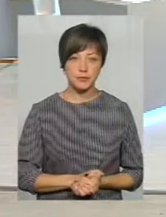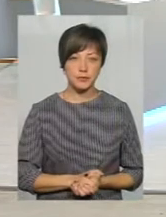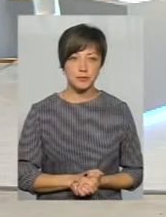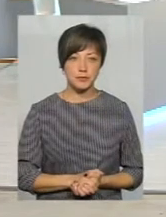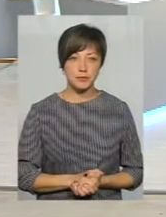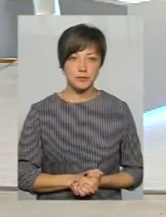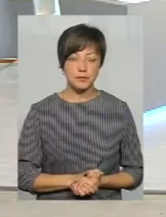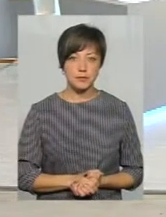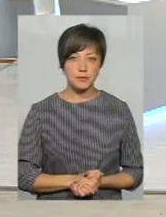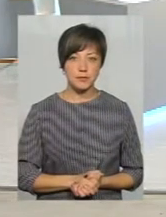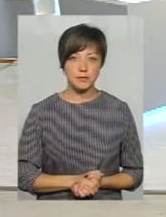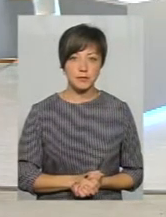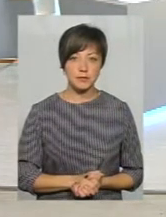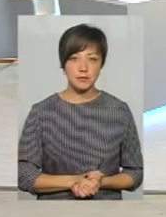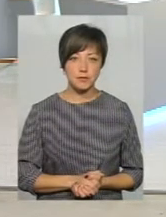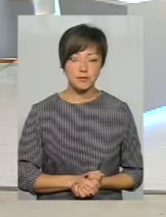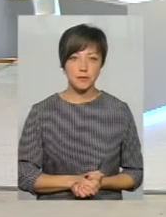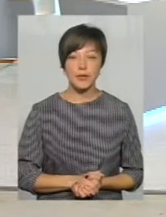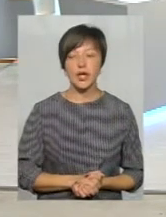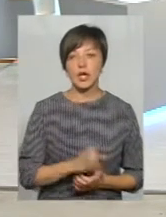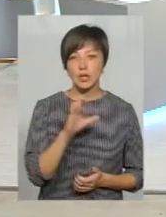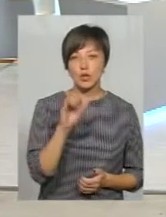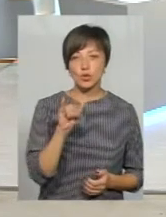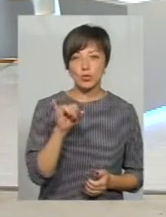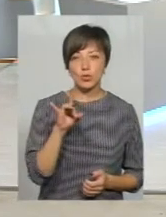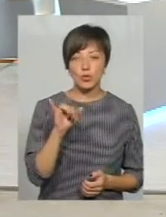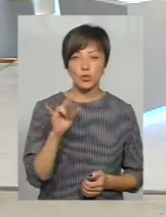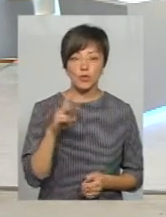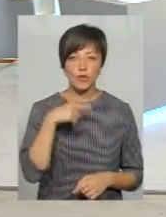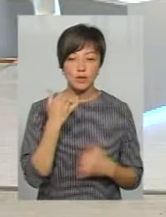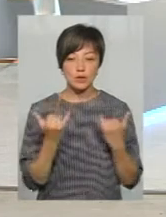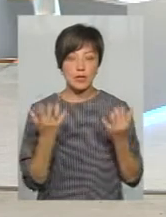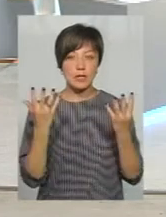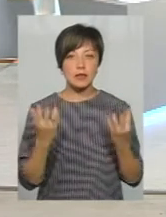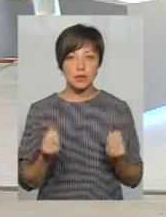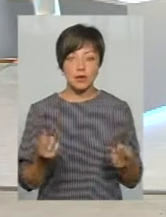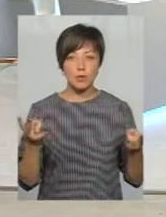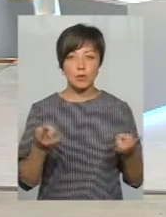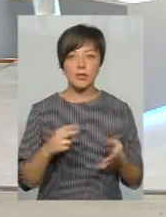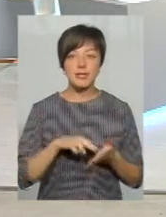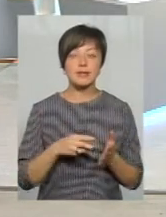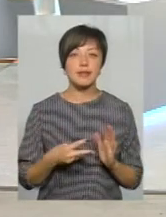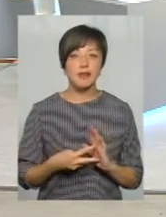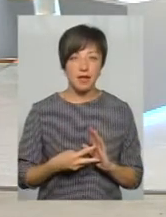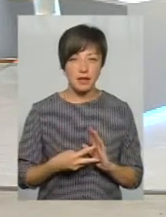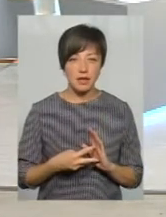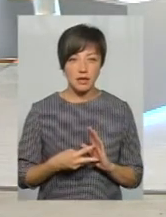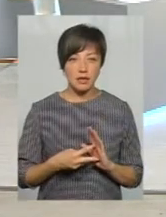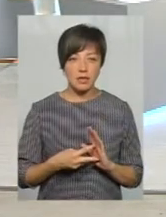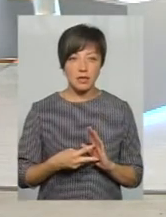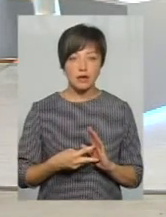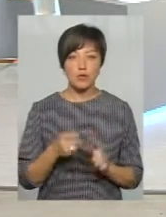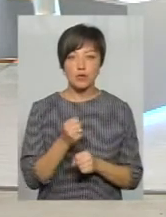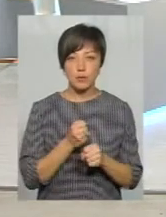Скажіть, що про Ульяна Супруну говорила про те, що на сьогодні необхідна стратегія, щоб